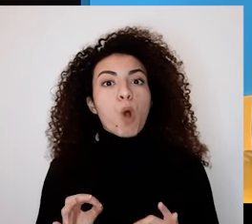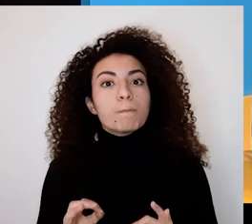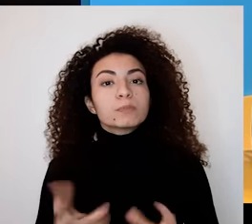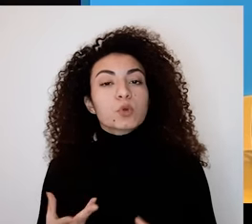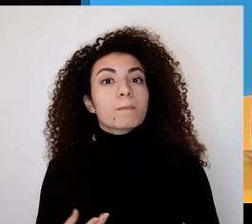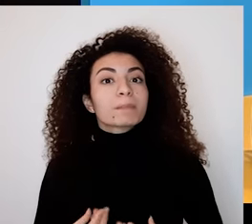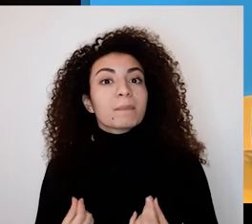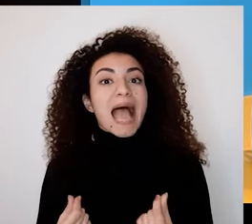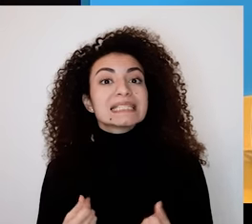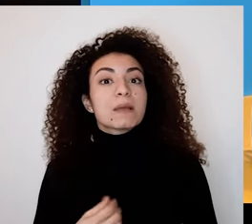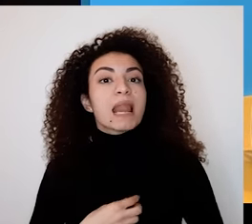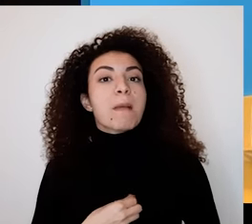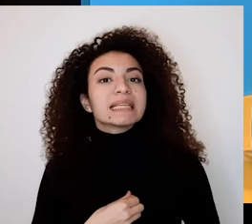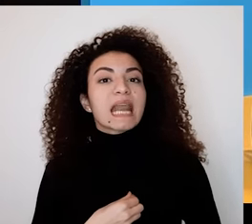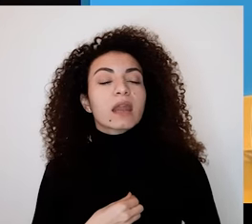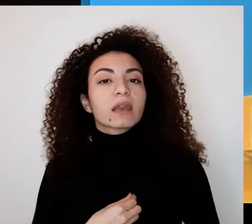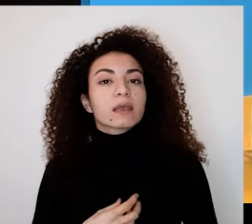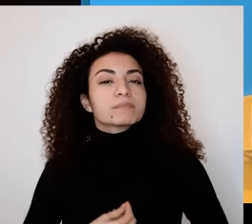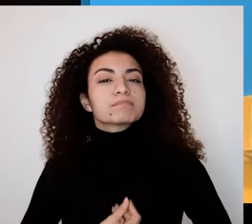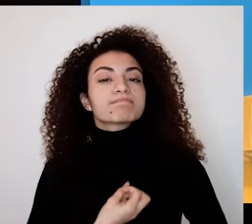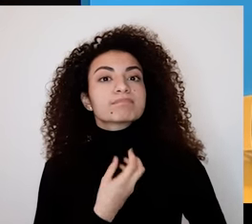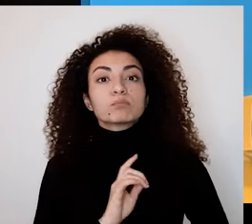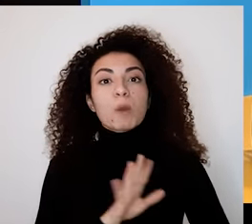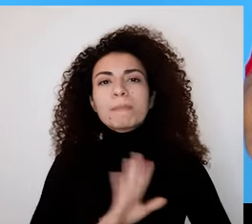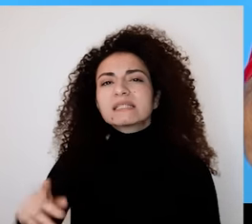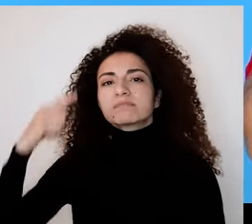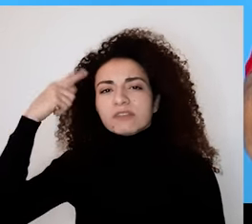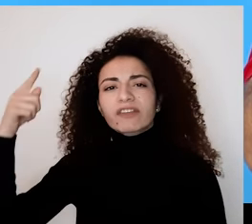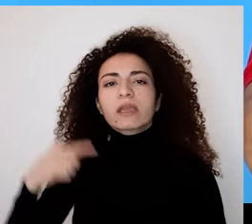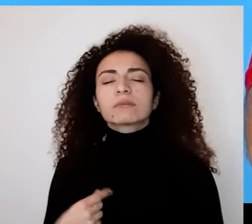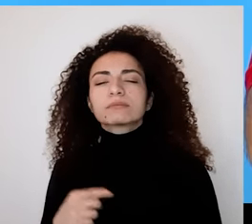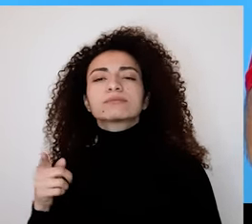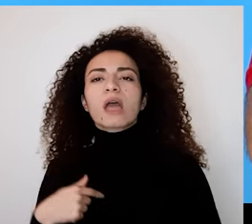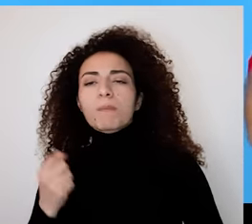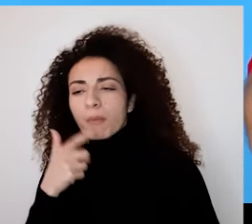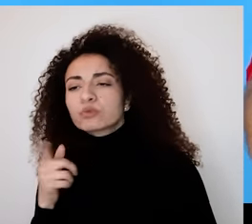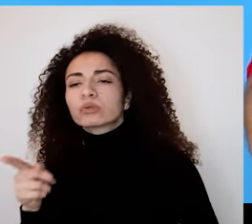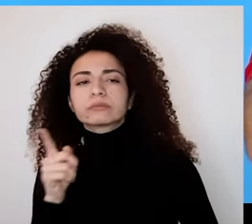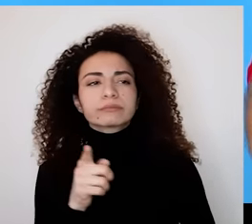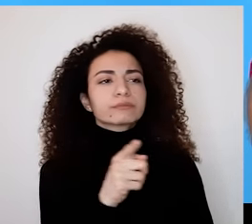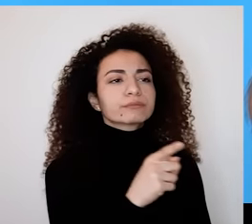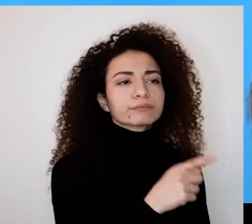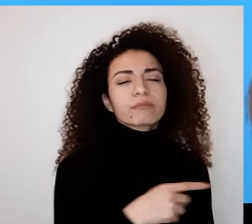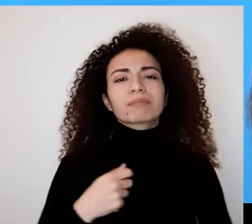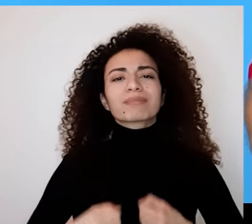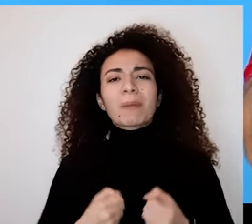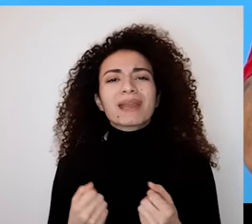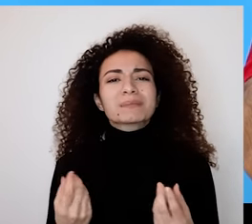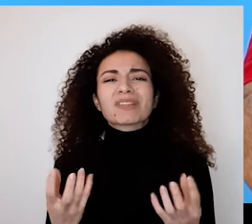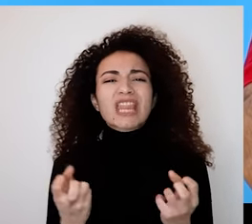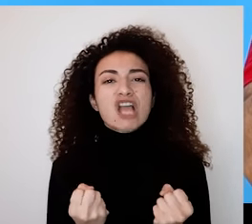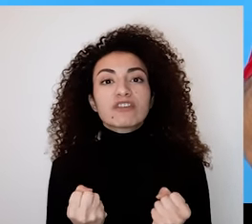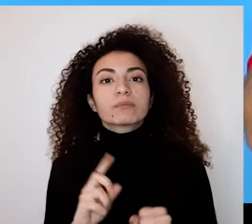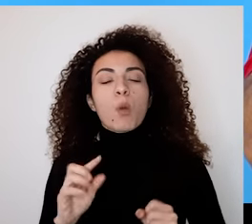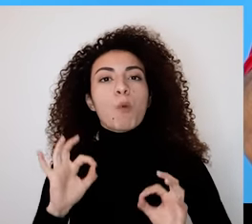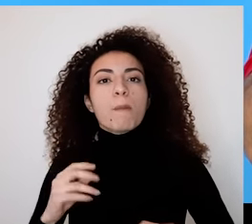ينصح الشعور بالإمتنين بدل من التفكير بالإمتنين لتوصلها المرحلة حيث ننتقل من تمرين عقلي جيف